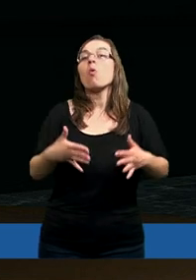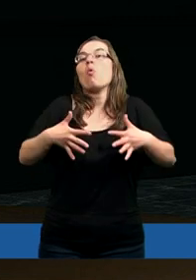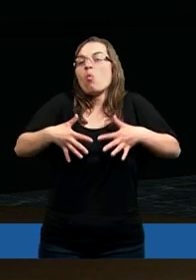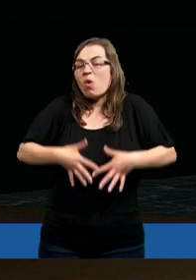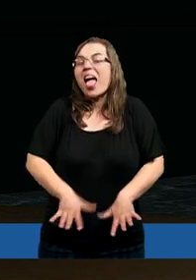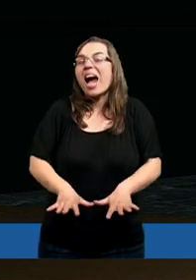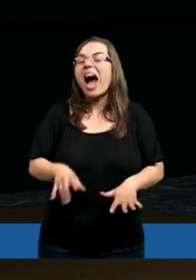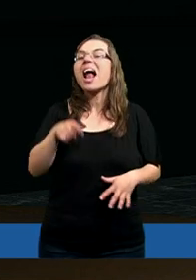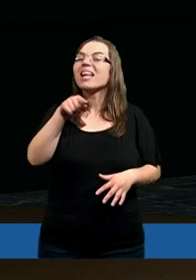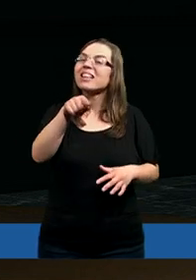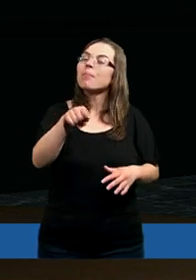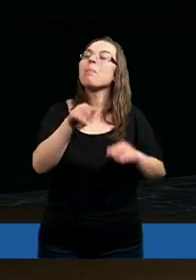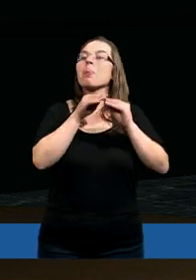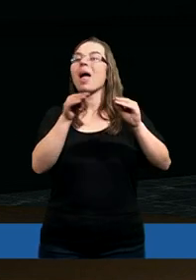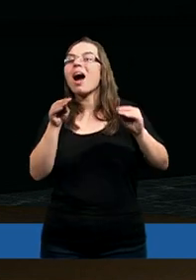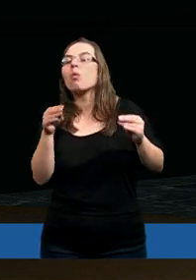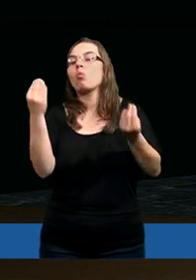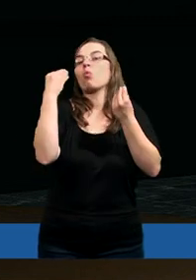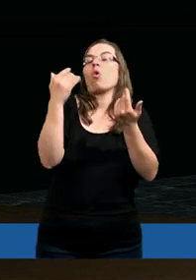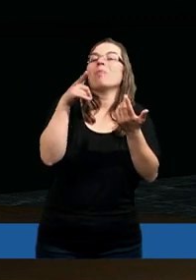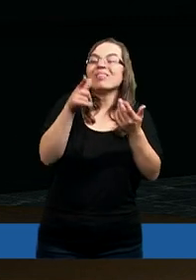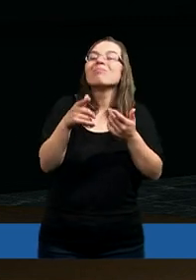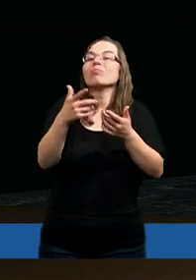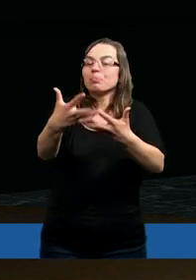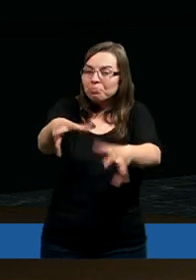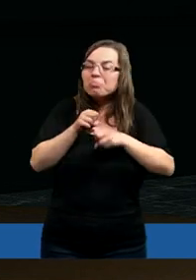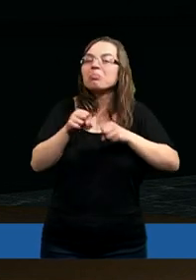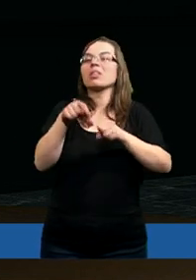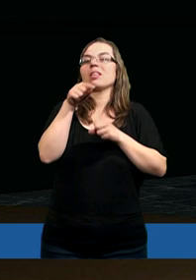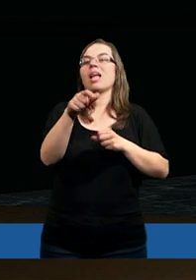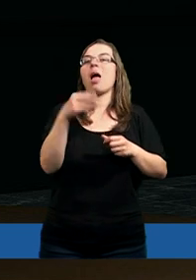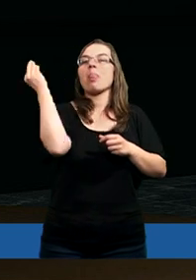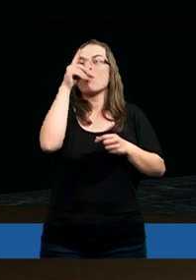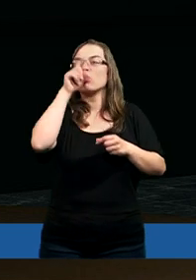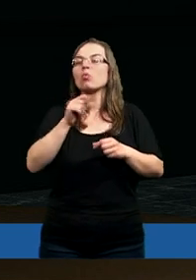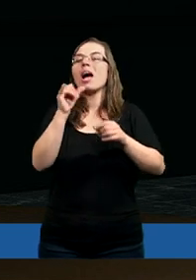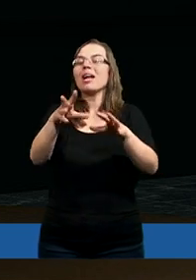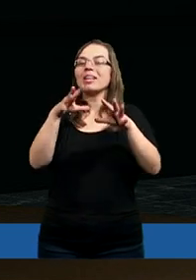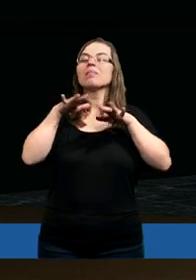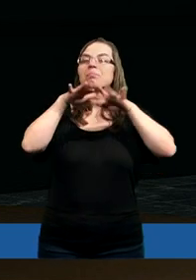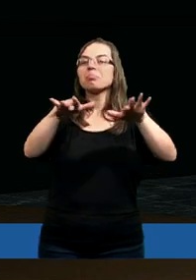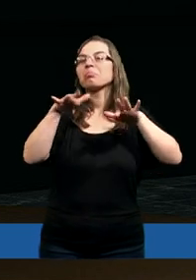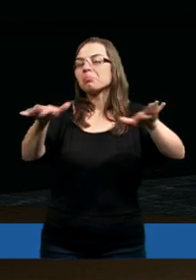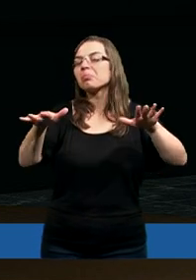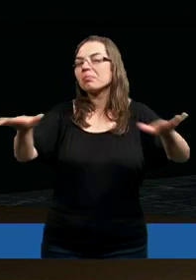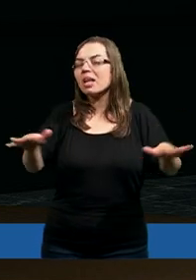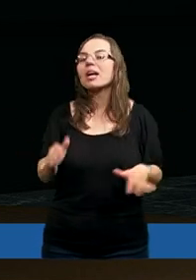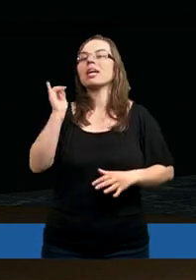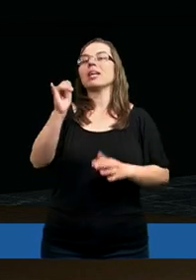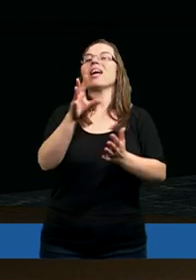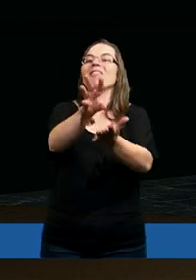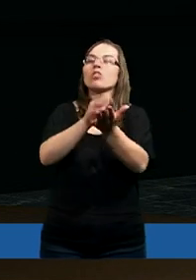ulegali tym naukom, stosowali tę naukę, głosili tę naukę i następnie